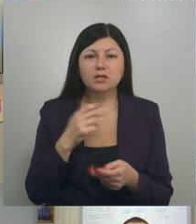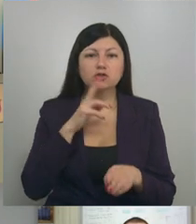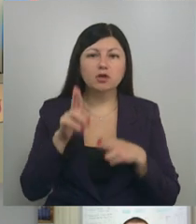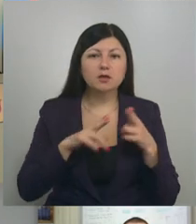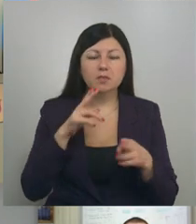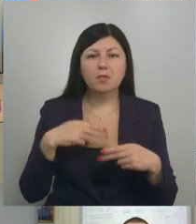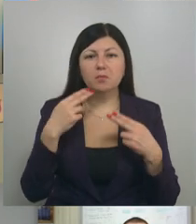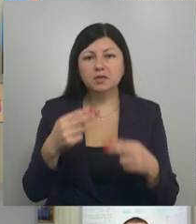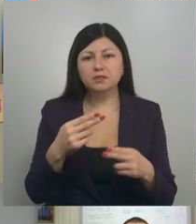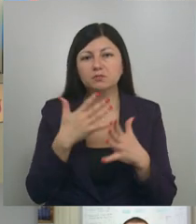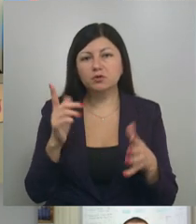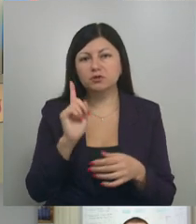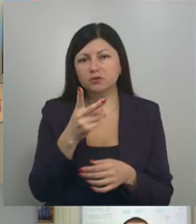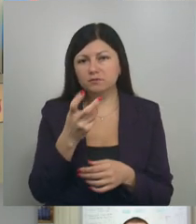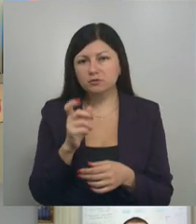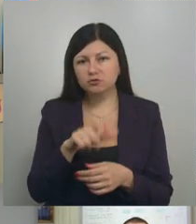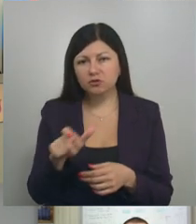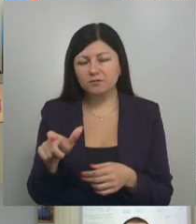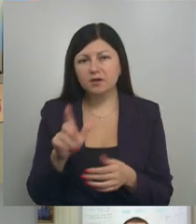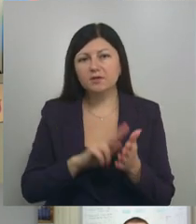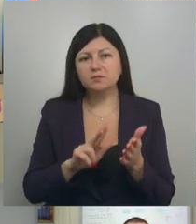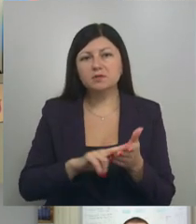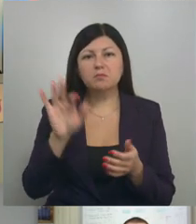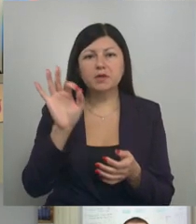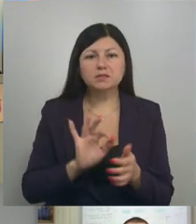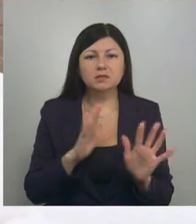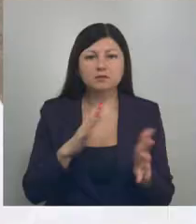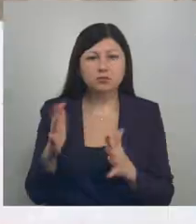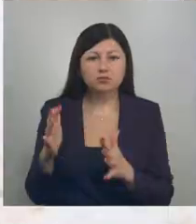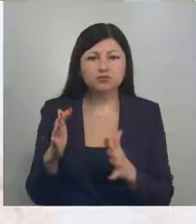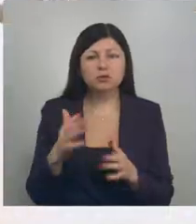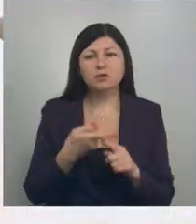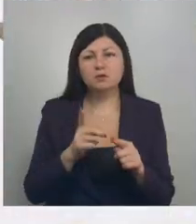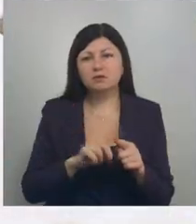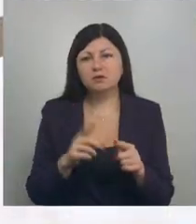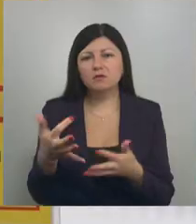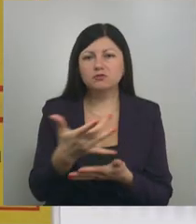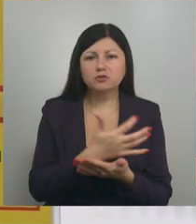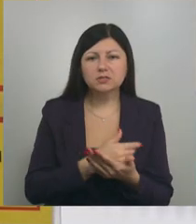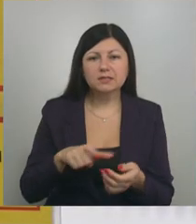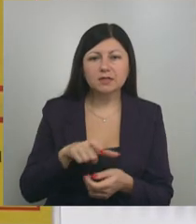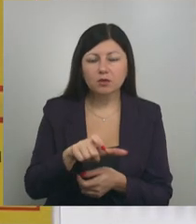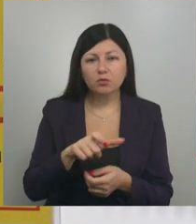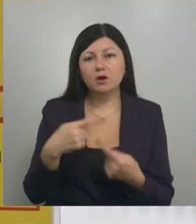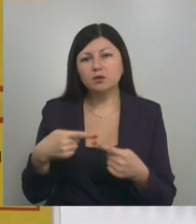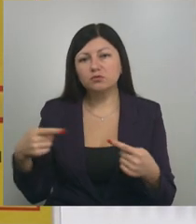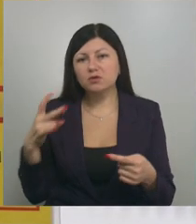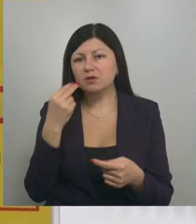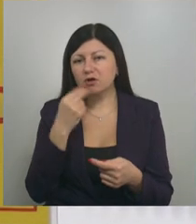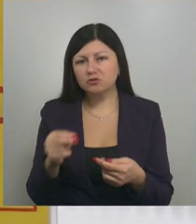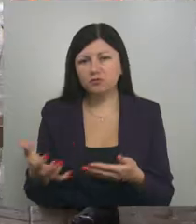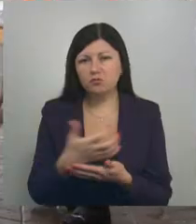оценивают жители. По информации ЦУРа, почти за две недели жалобами обратились более 1200 человек. В 80%